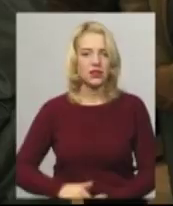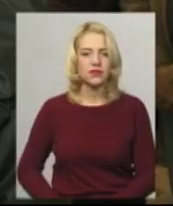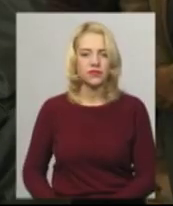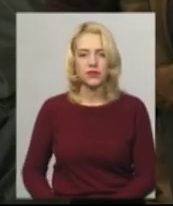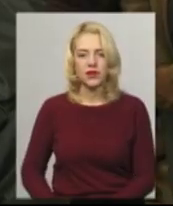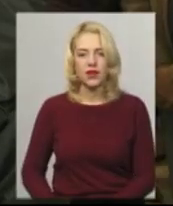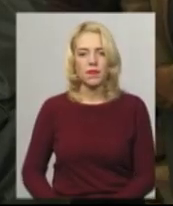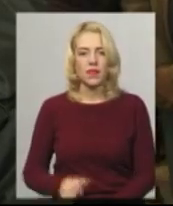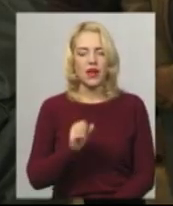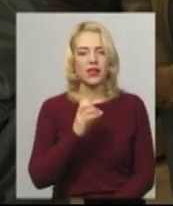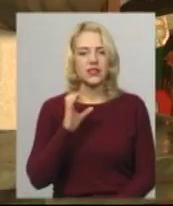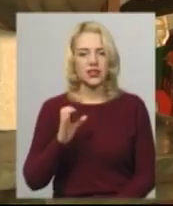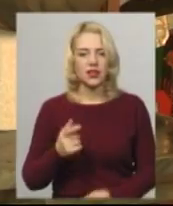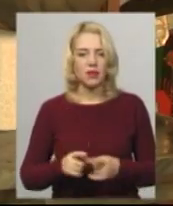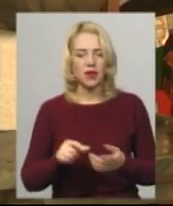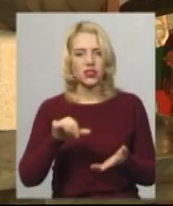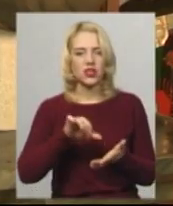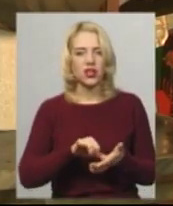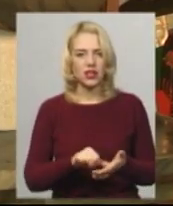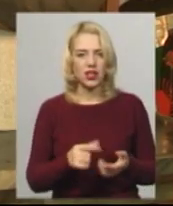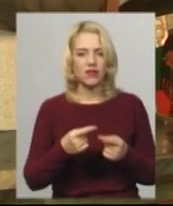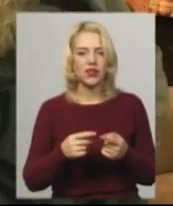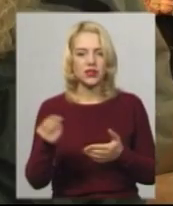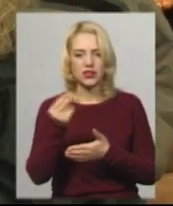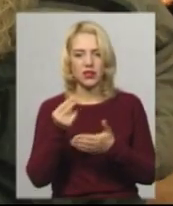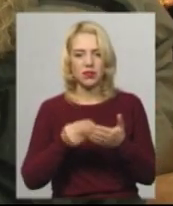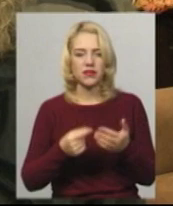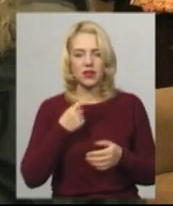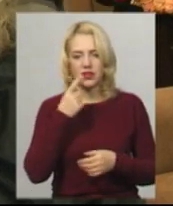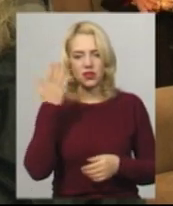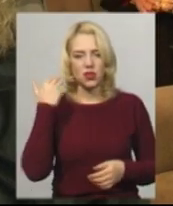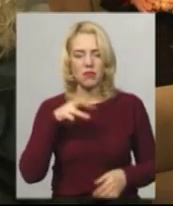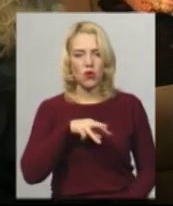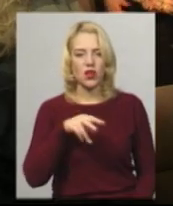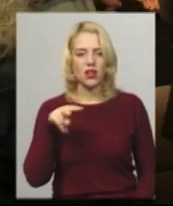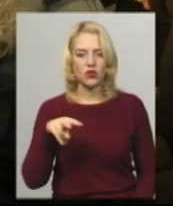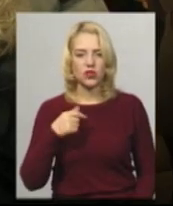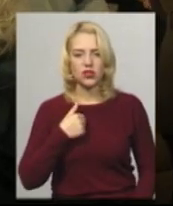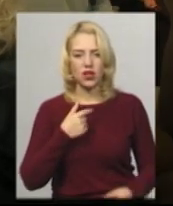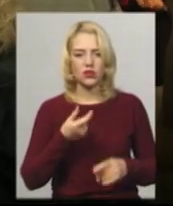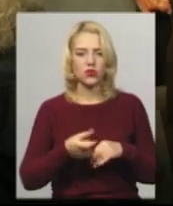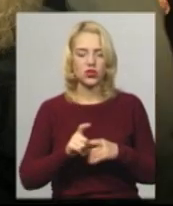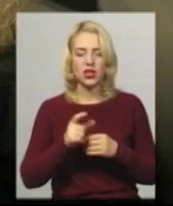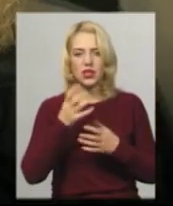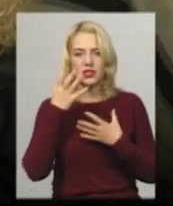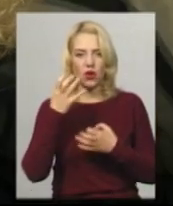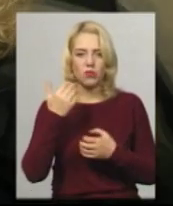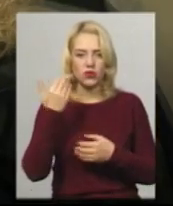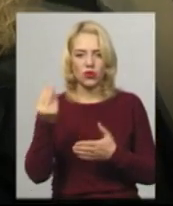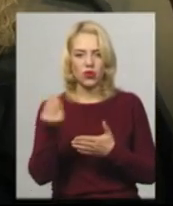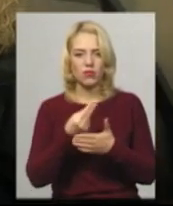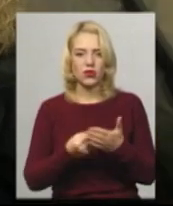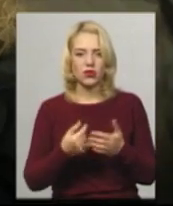Анна Скрипало стала член кінню «Спілки художників» нещодавно. Микола Леонтьєвич, я дуже захоплююся особливо його рисунком. Взагалі тут більше